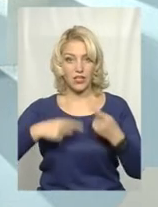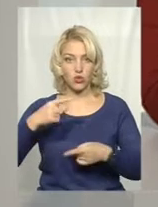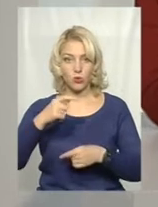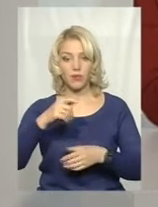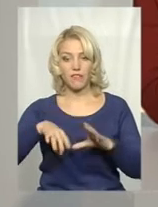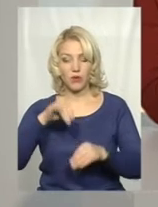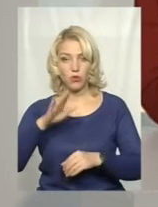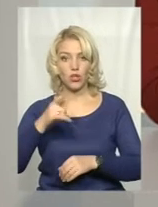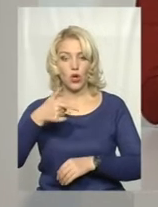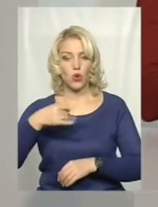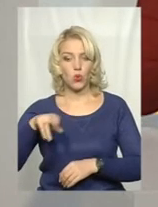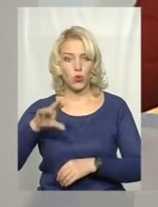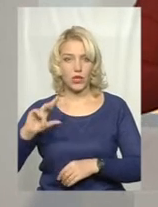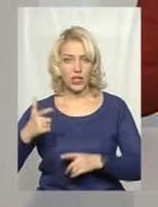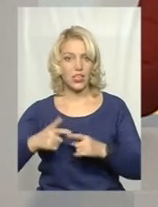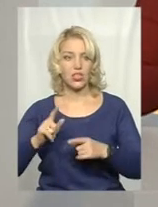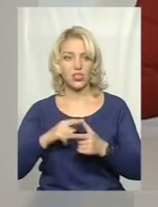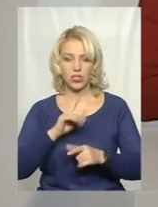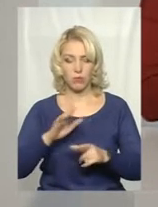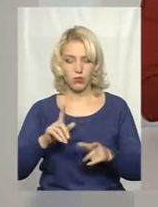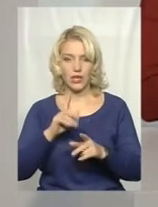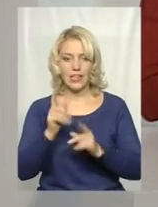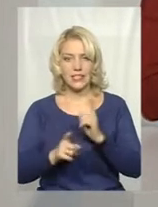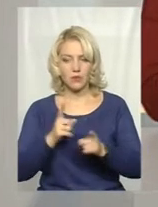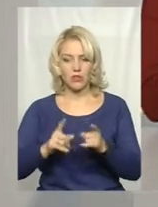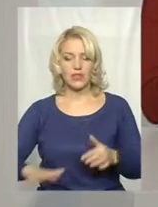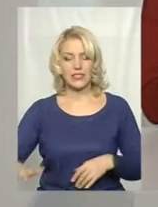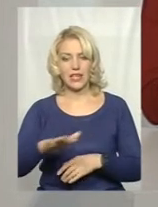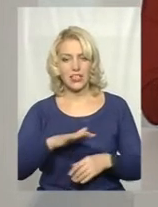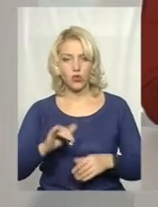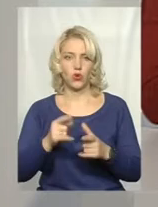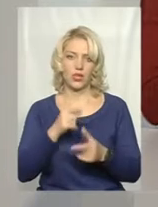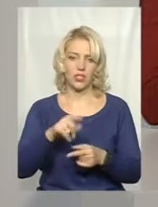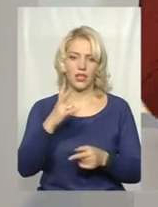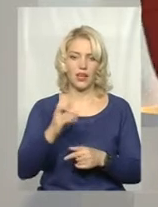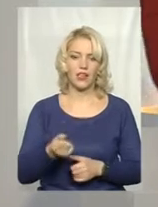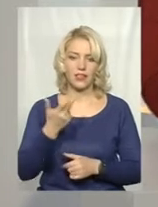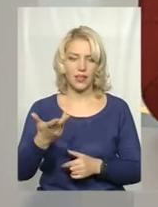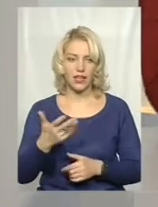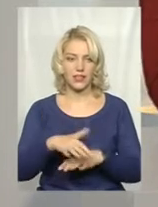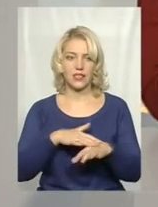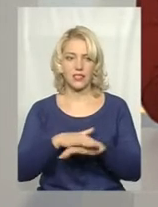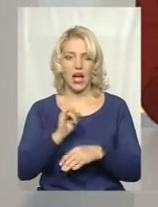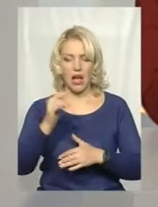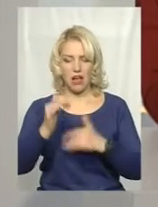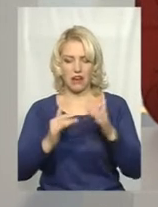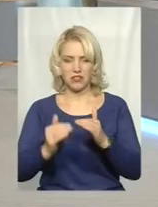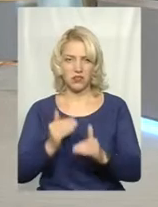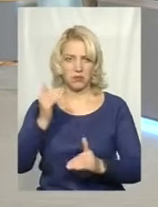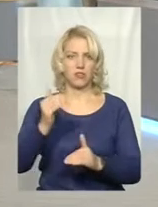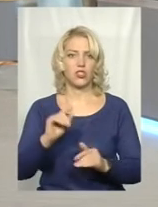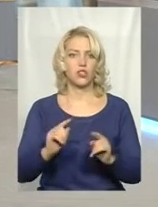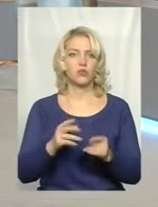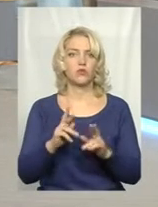грудні. Наче б то не мали змінюватися ні території, ні кількість населення, а рейтинг все ж таки змінився, підвищився.